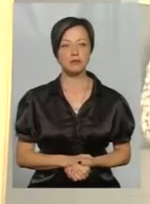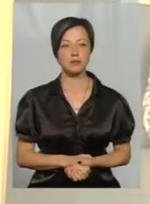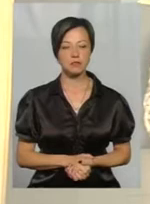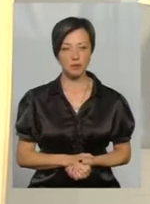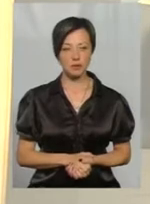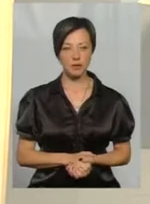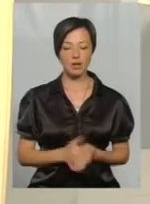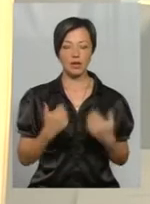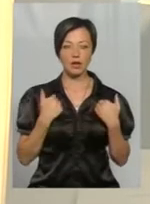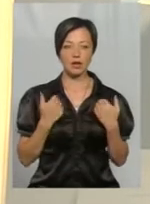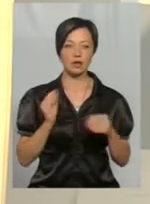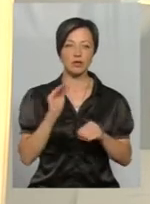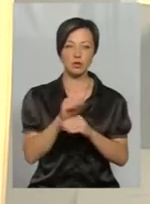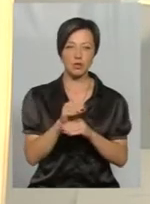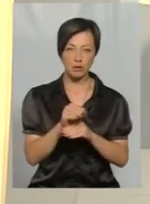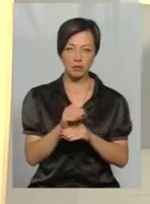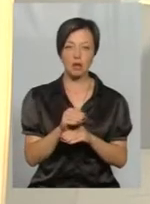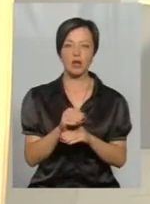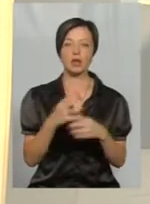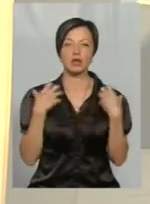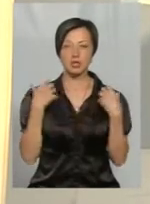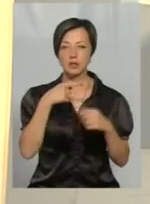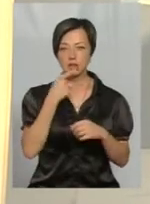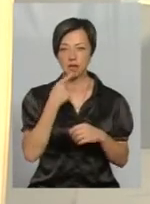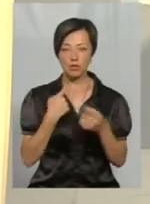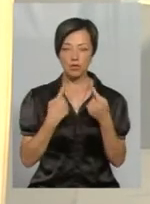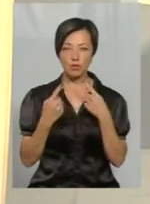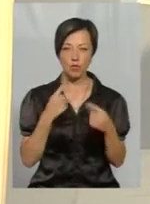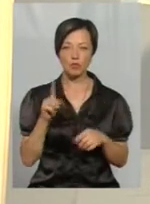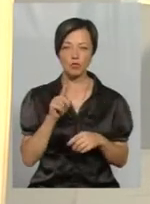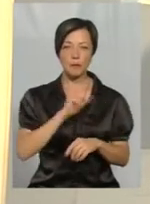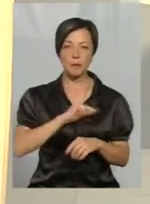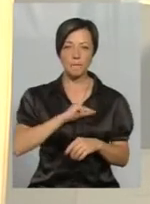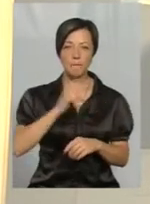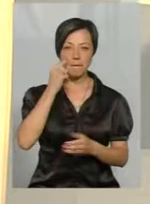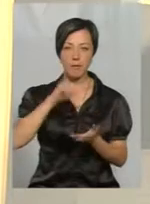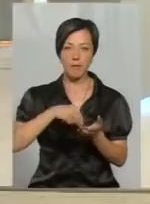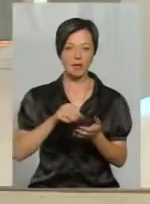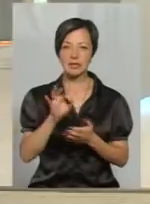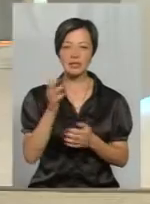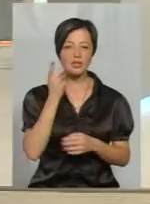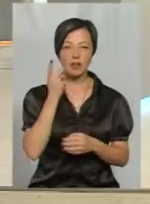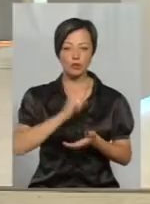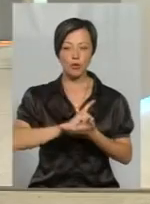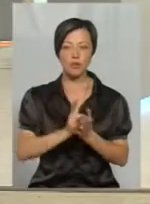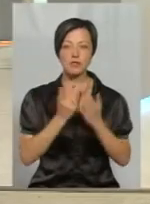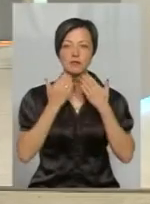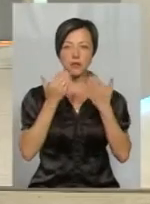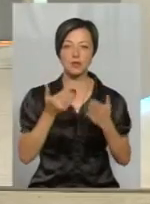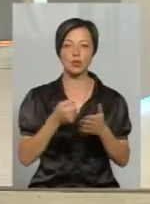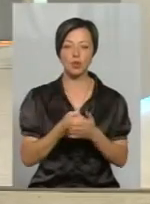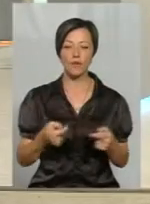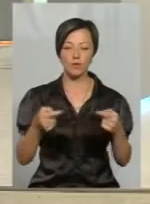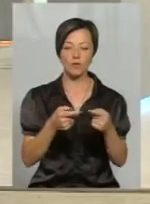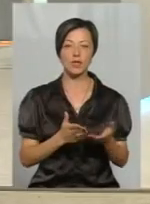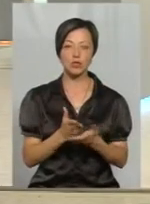Я додам, пан Хомач в розмові ще зауважив, що пасічники не завжди оперативно звертаються до відповідних служб